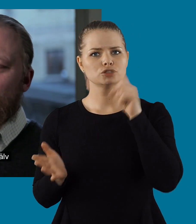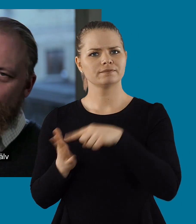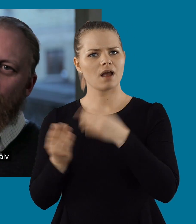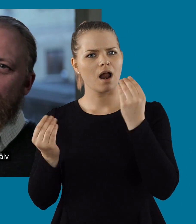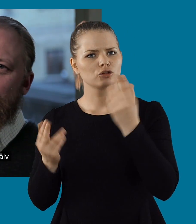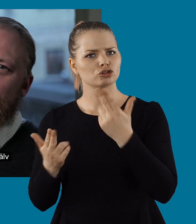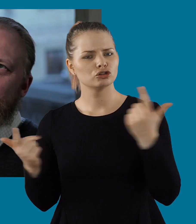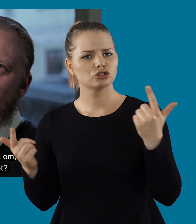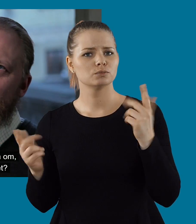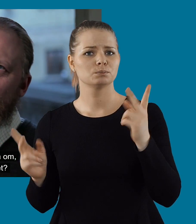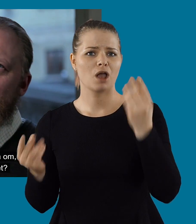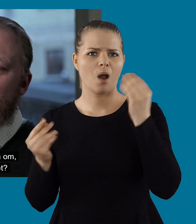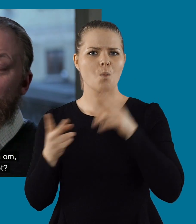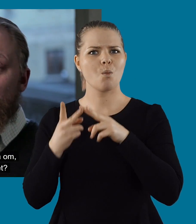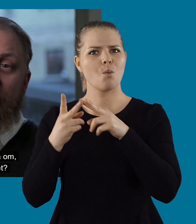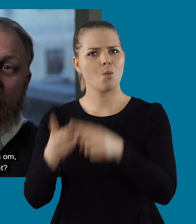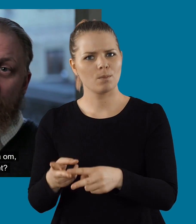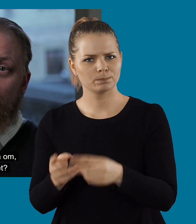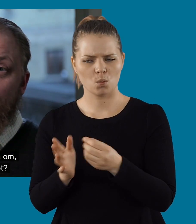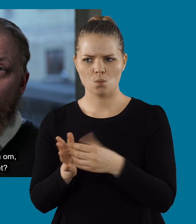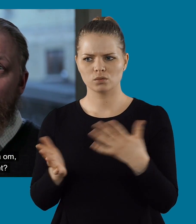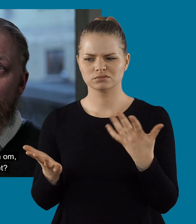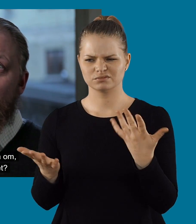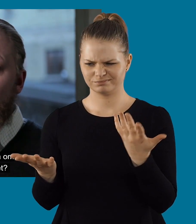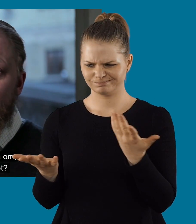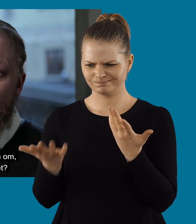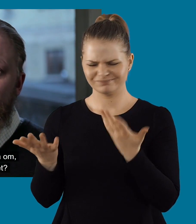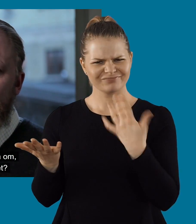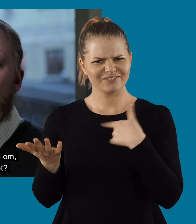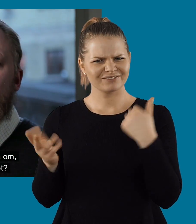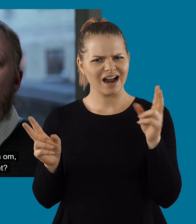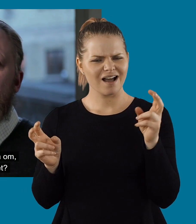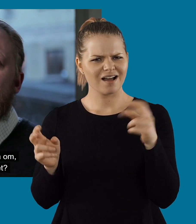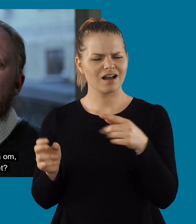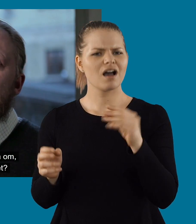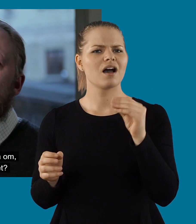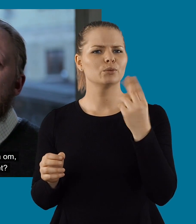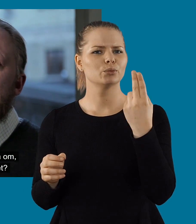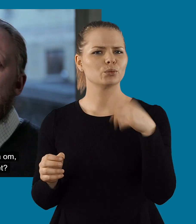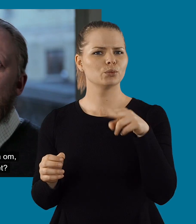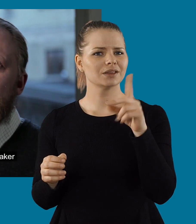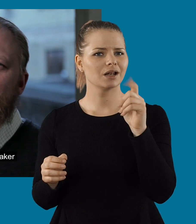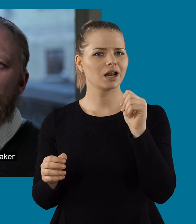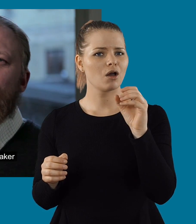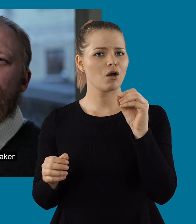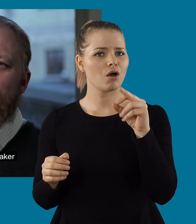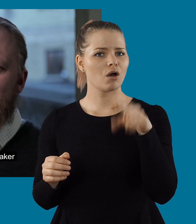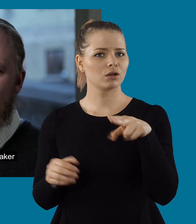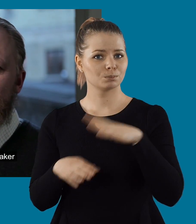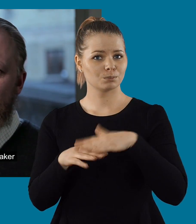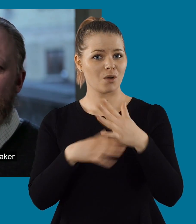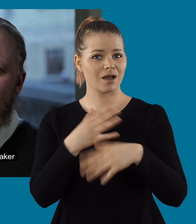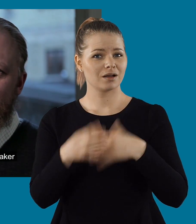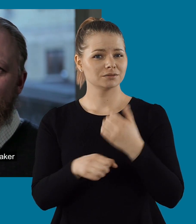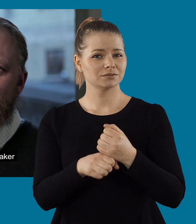minnas det och förstå det. Och för att lära nytt också. Och för att lära om och för att lära, vad ska vi kalla det, unlearn på